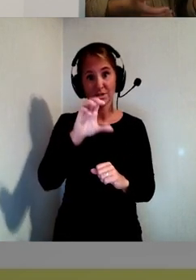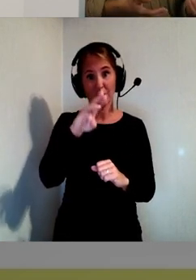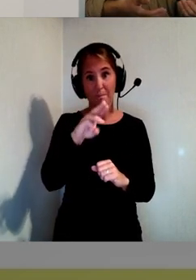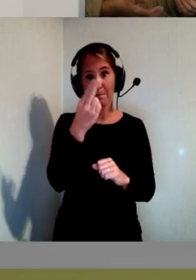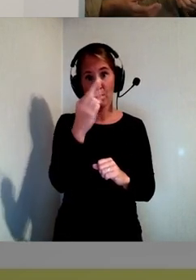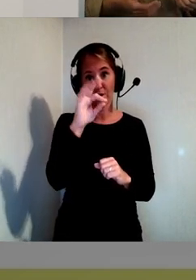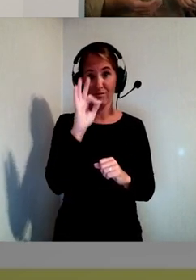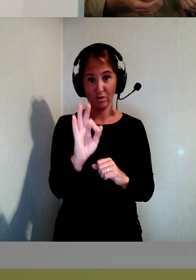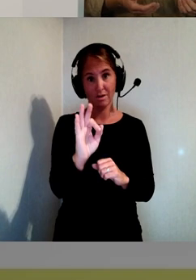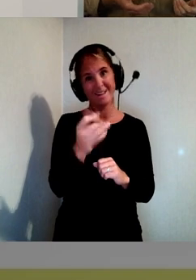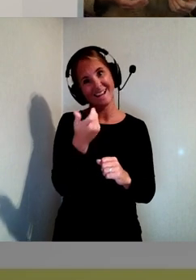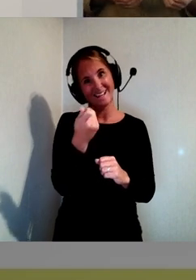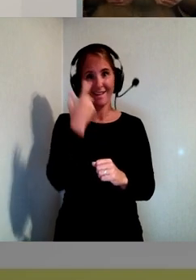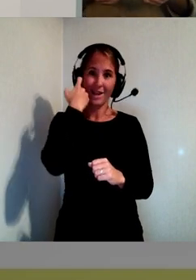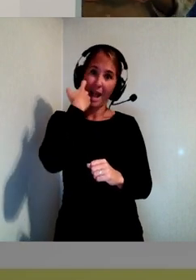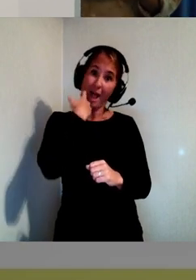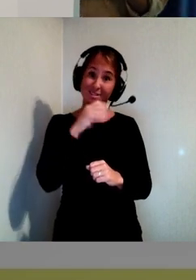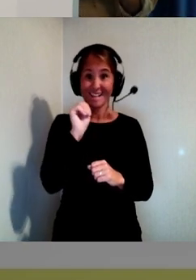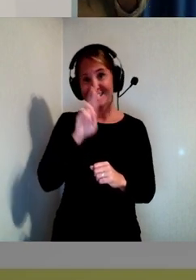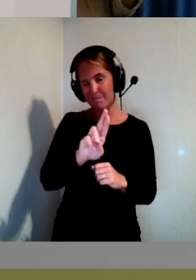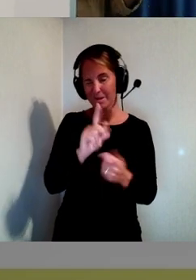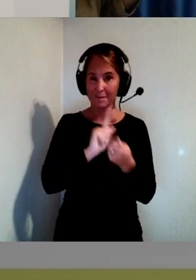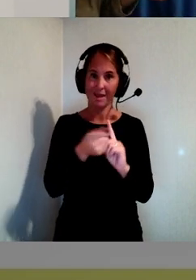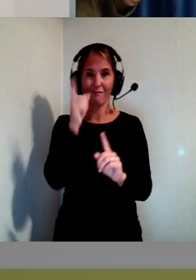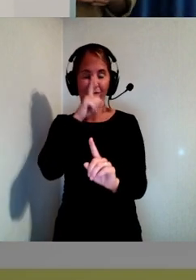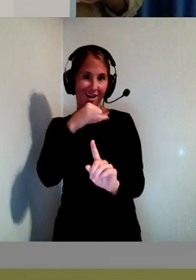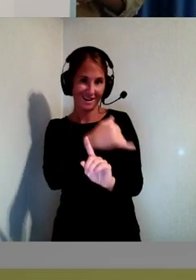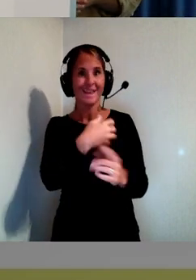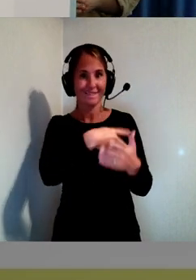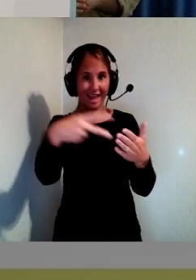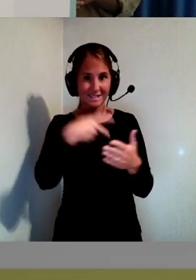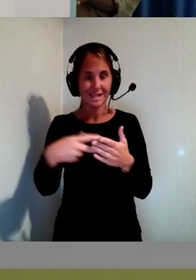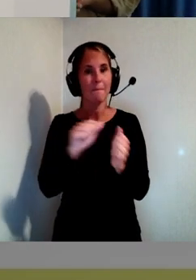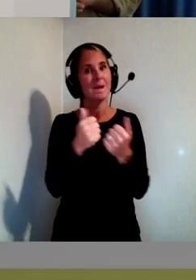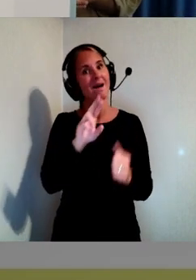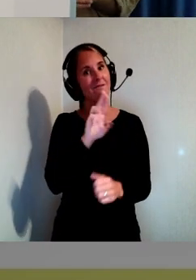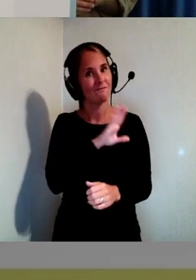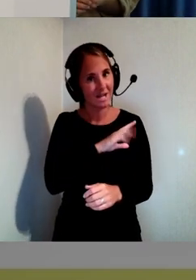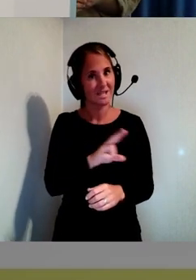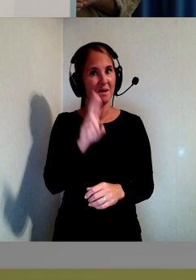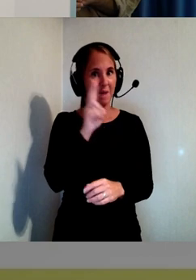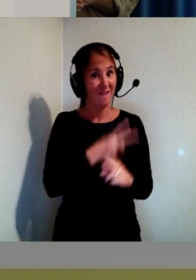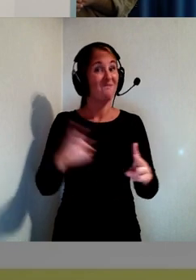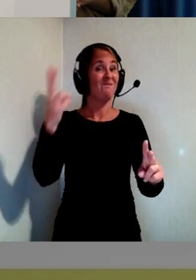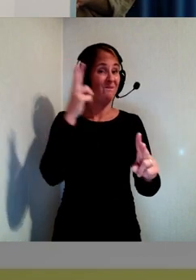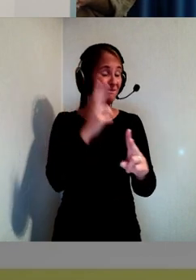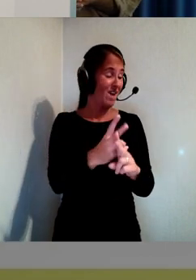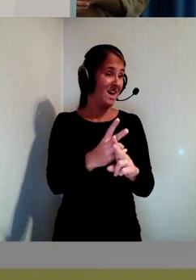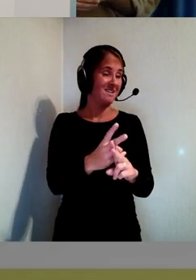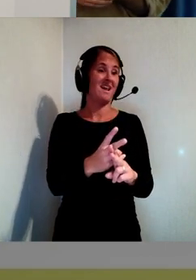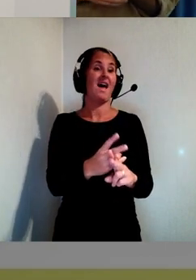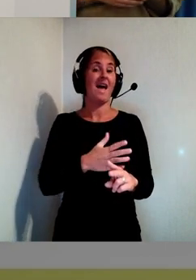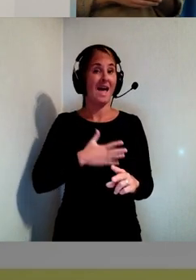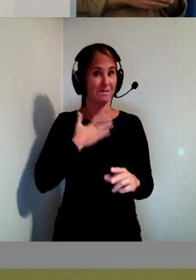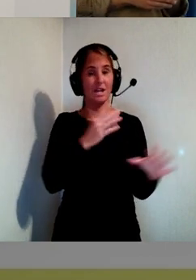lite av ett komiskt exempel. Men det fanns betydligt mer stötande översättningar på den